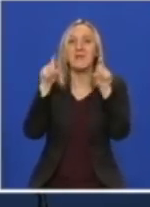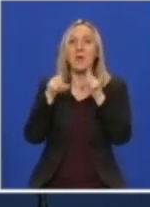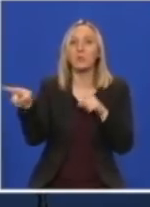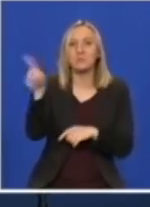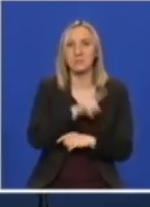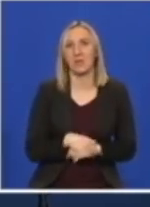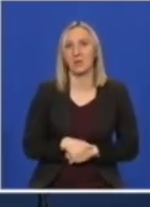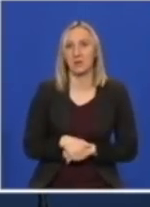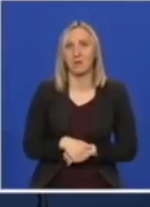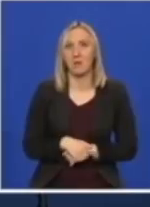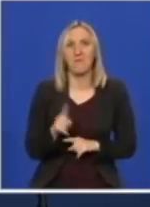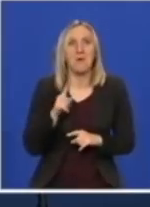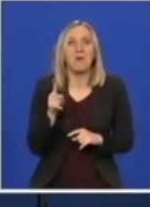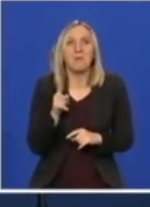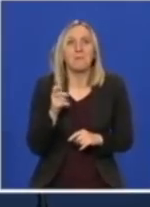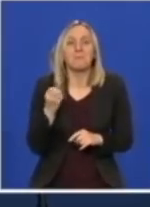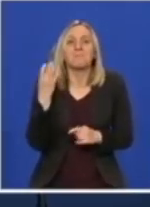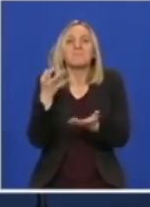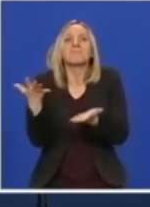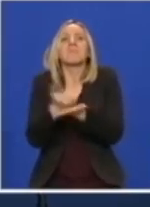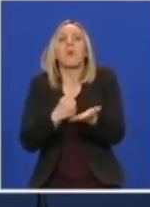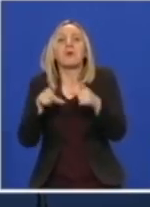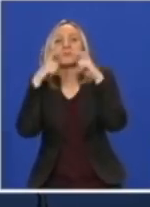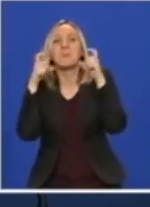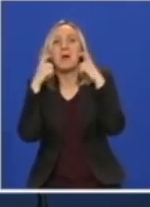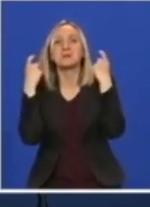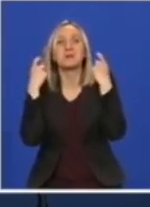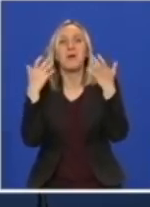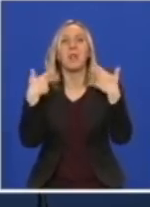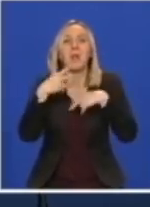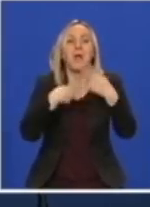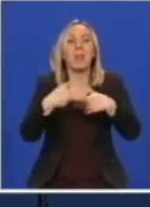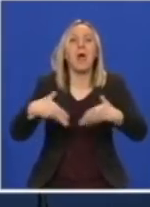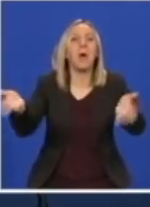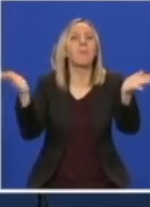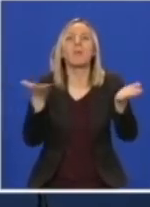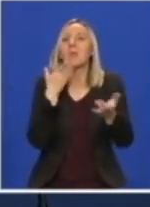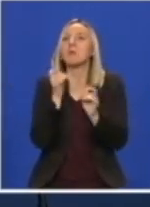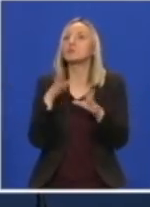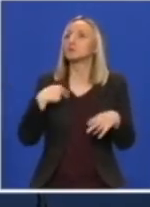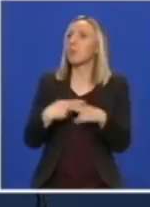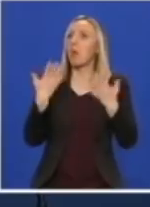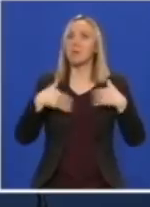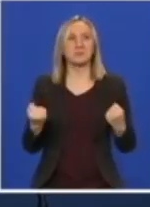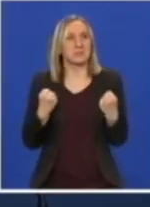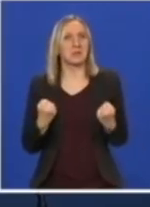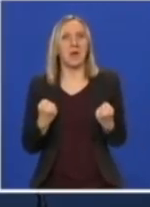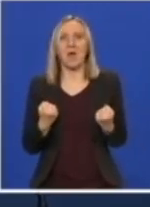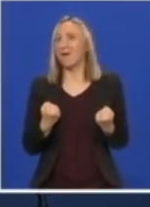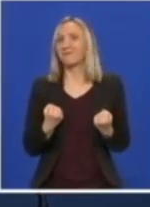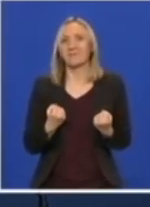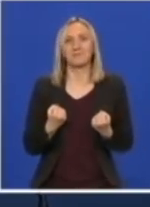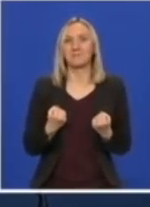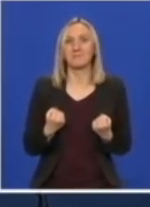Neracionalno korištenje u otvorenom prostoru za osobe koje nemaju nikakvi simptoma, ne samo